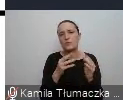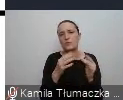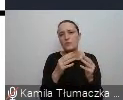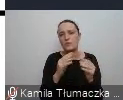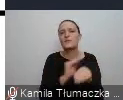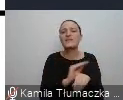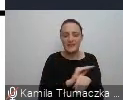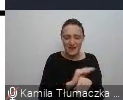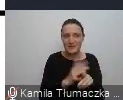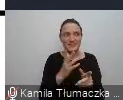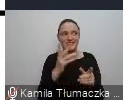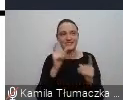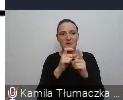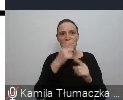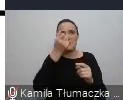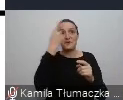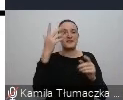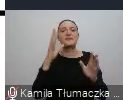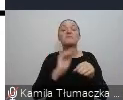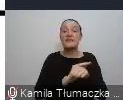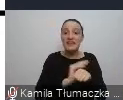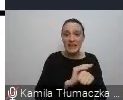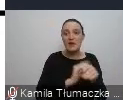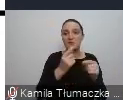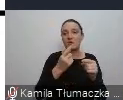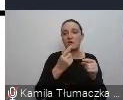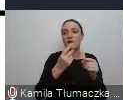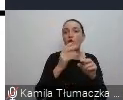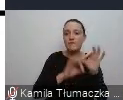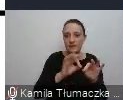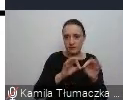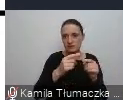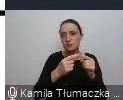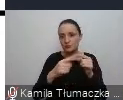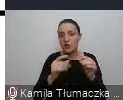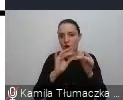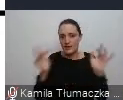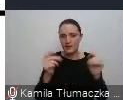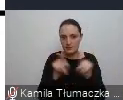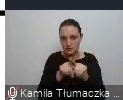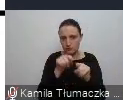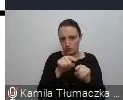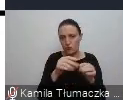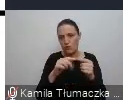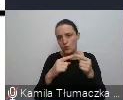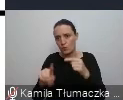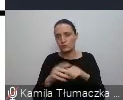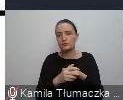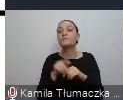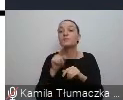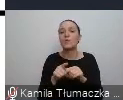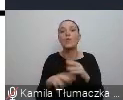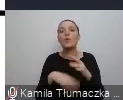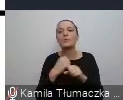materiały, przepraszam, zabrakło mi słowa, materiały konferencji, dołączymy również ten link, gdzie jest